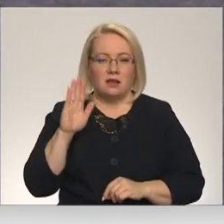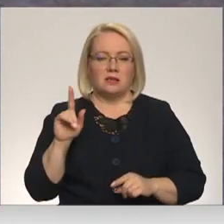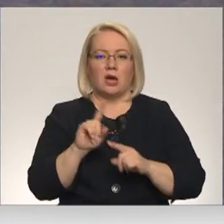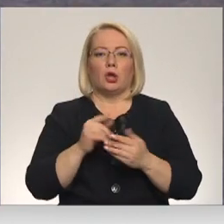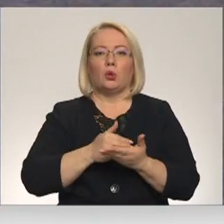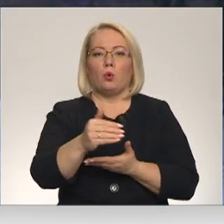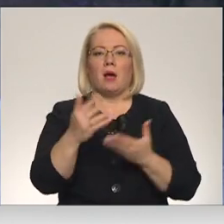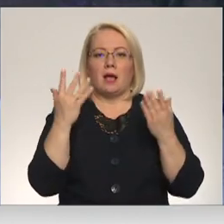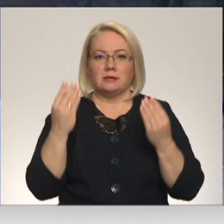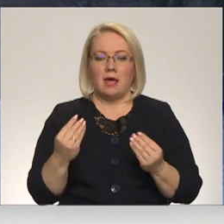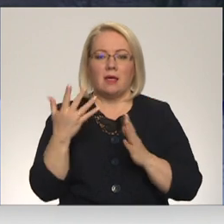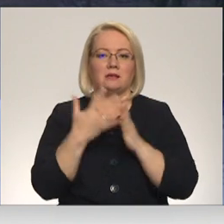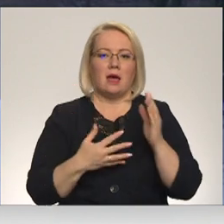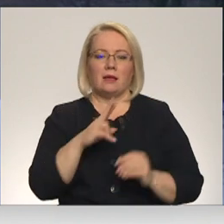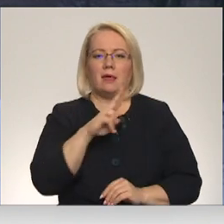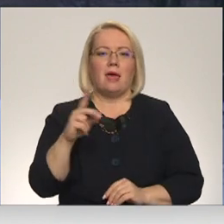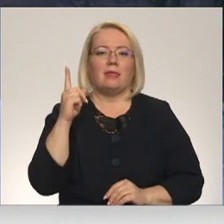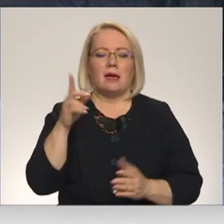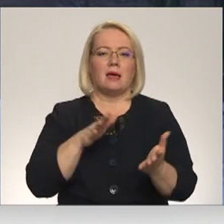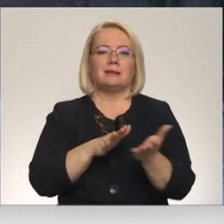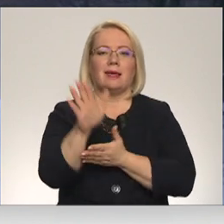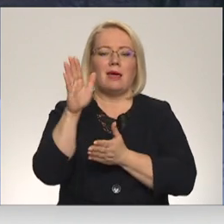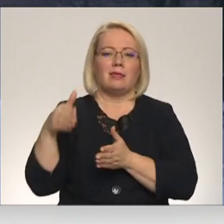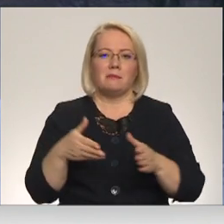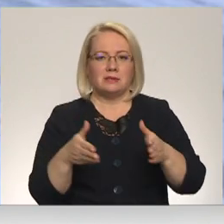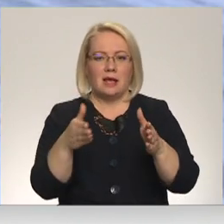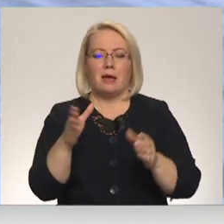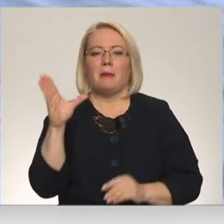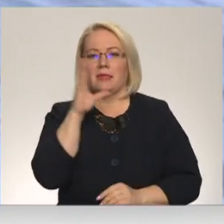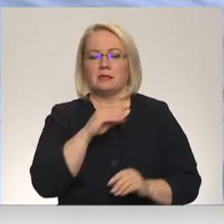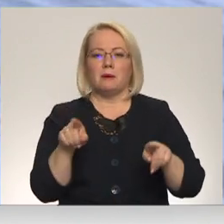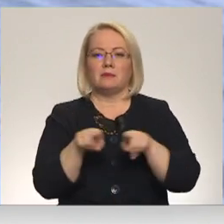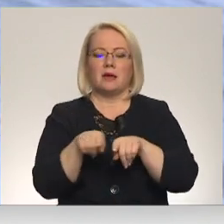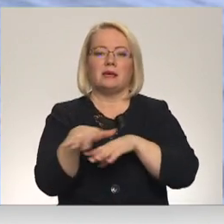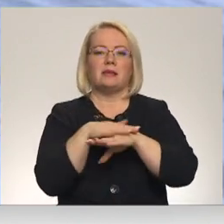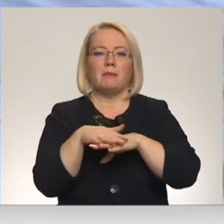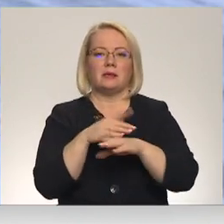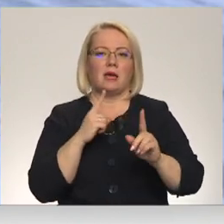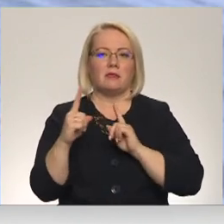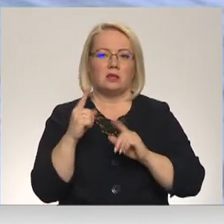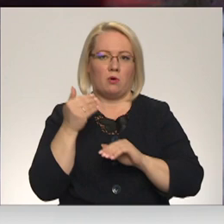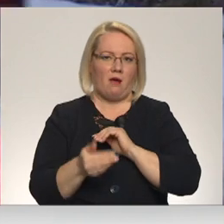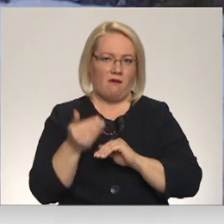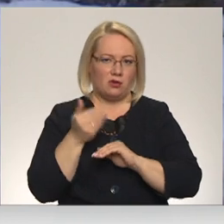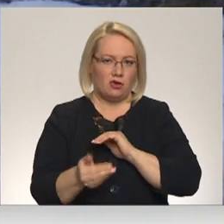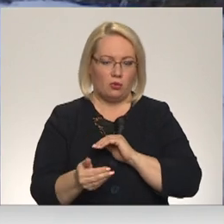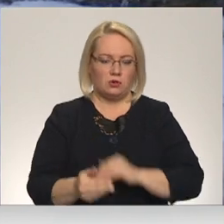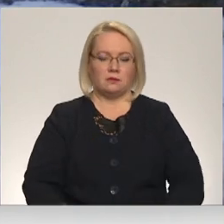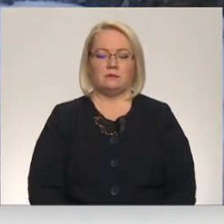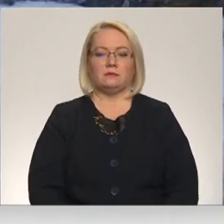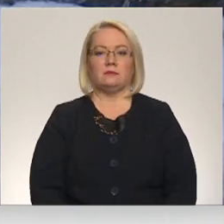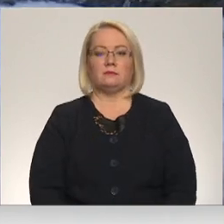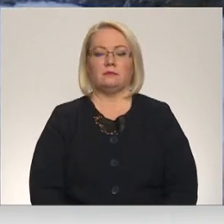nākajās dienās jārēķinās ne tikai ar slideniem ceļiem, bet iespējams arī ar sabiedriskā transporta kā vēršanos. Sandra